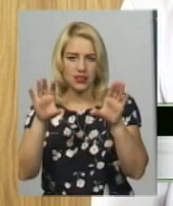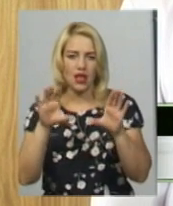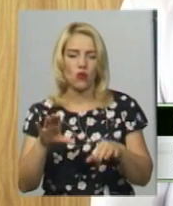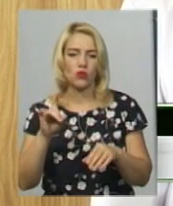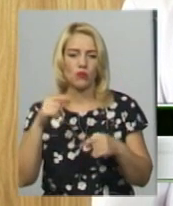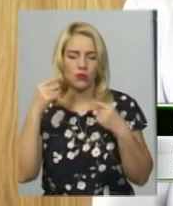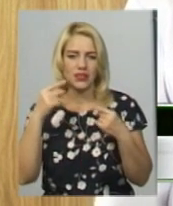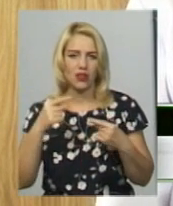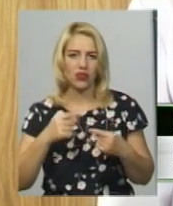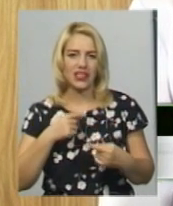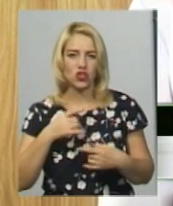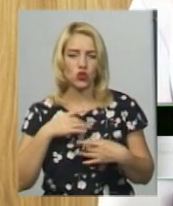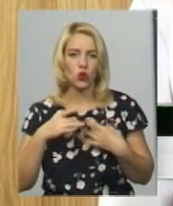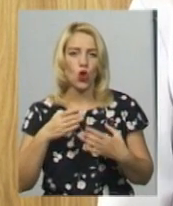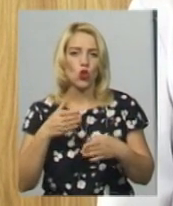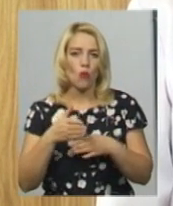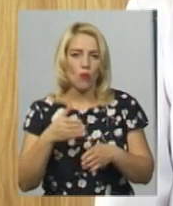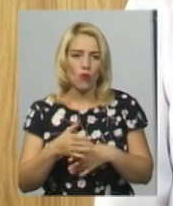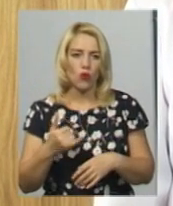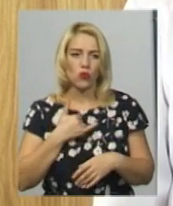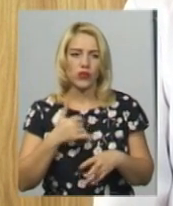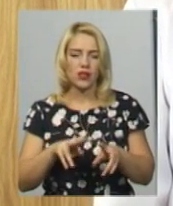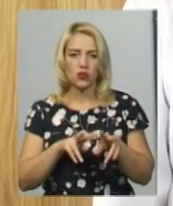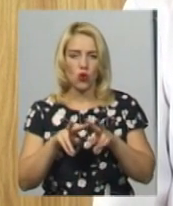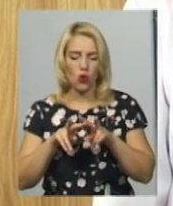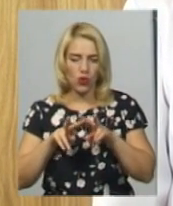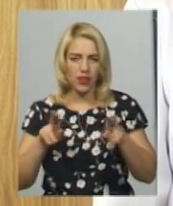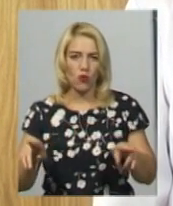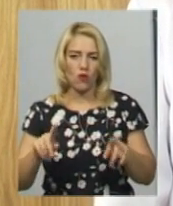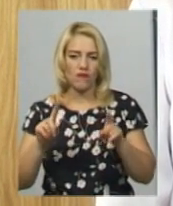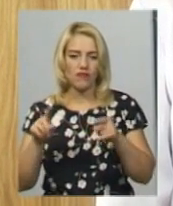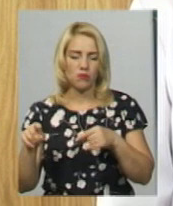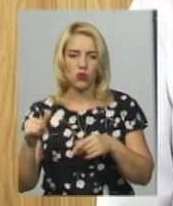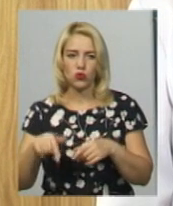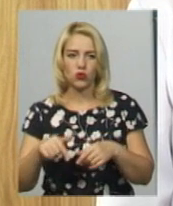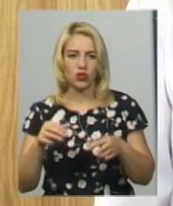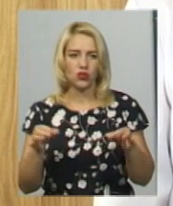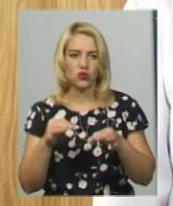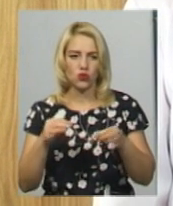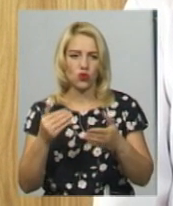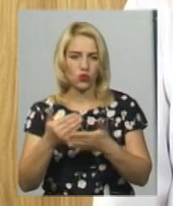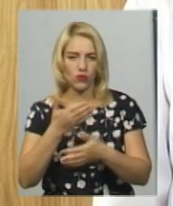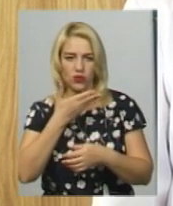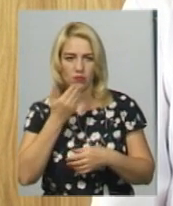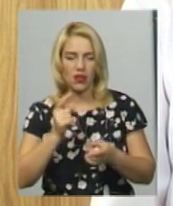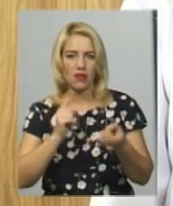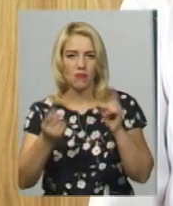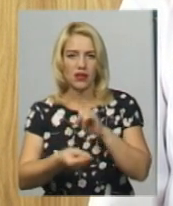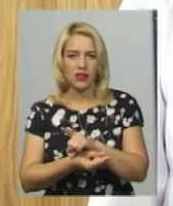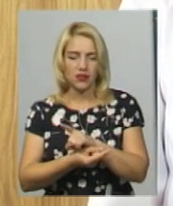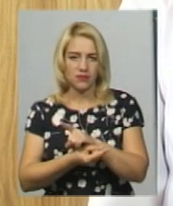психіатричну допомогу. У нас одинакові вимоги, тому тут абсолютно немає нічого нового. Навпаки,